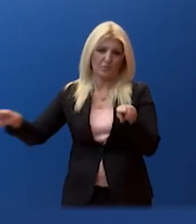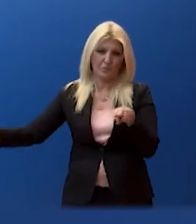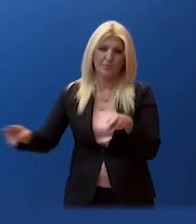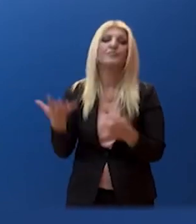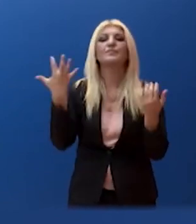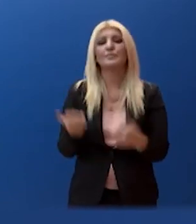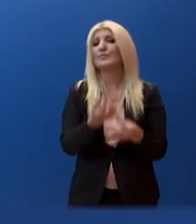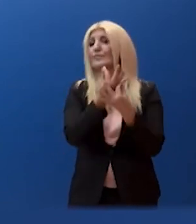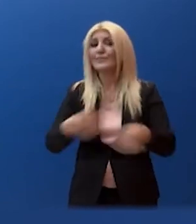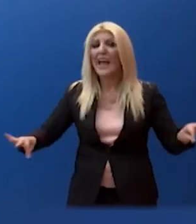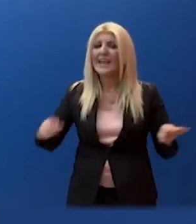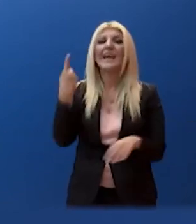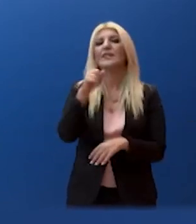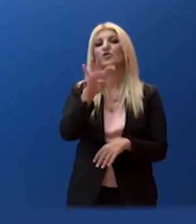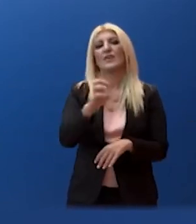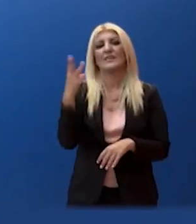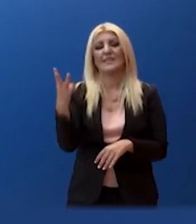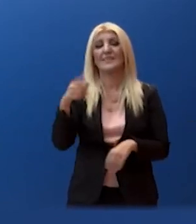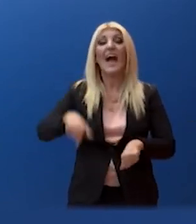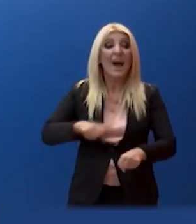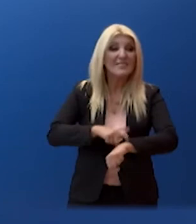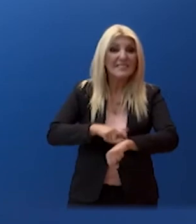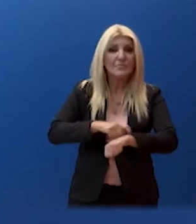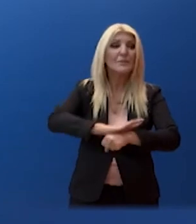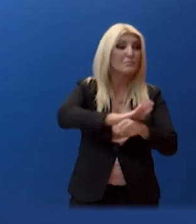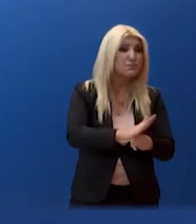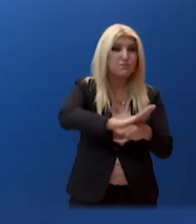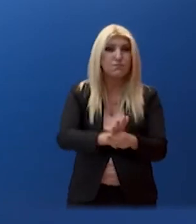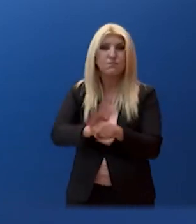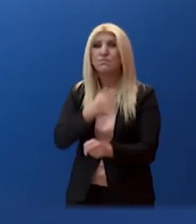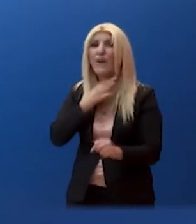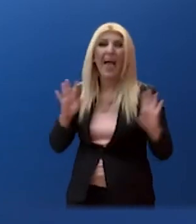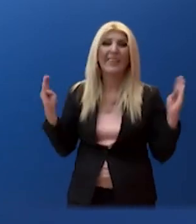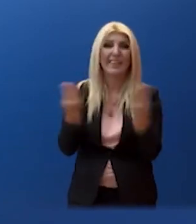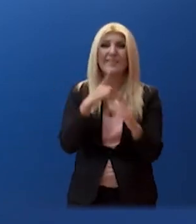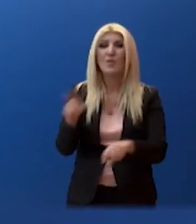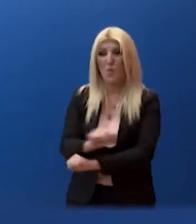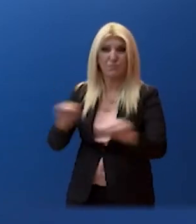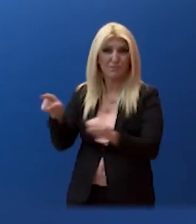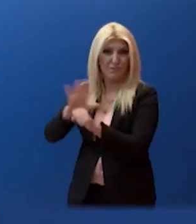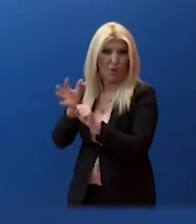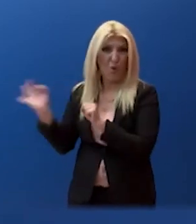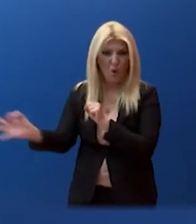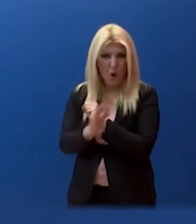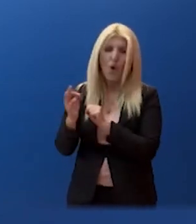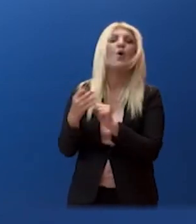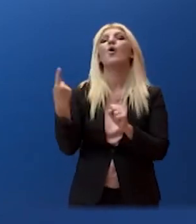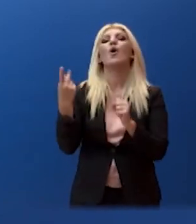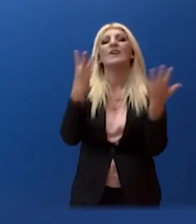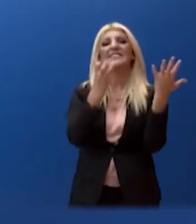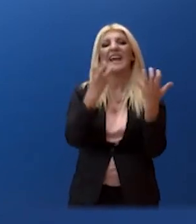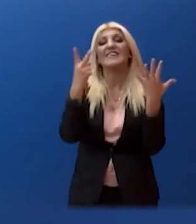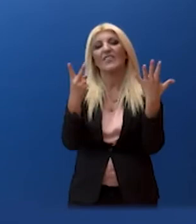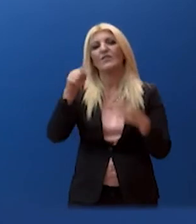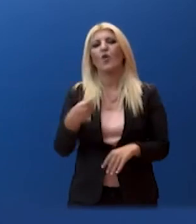Δηλαδή, το ποσοστό πληρότητας είναι 37,5%. Στα νοσοκομεία της Αττικής, από το σύνολο των 330